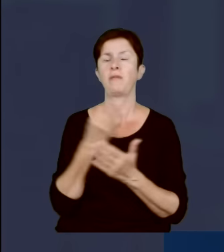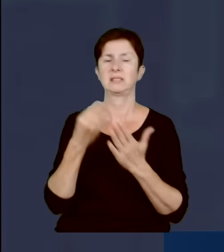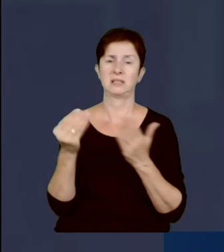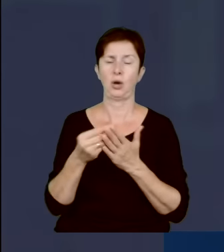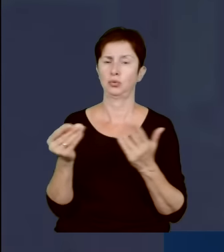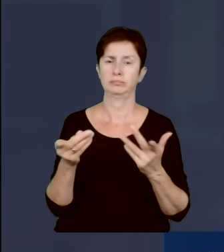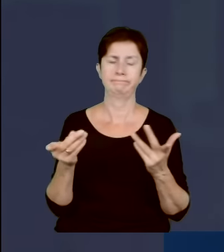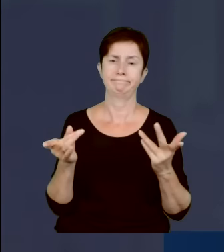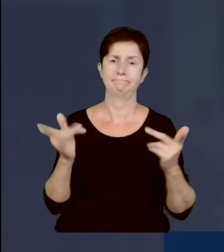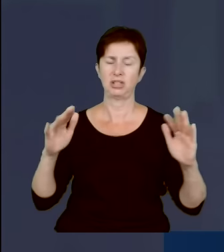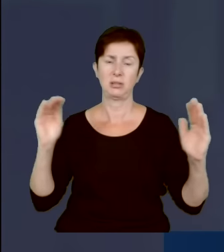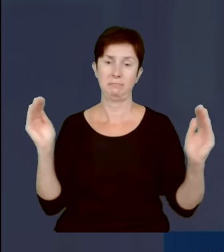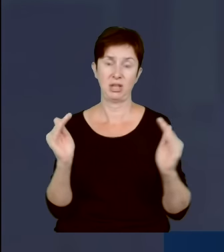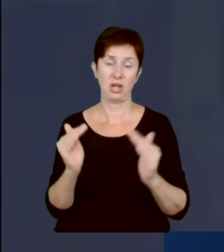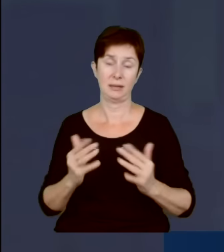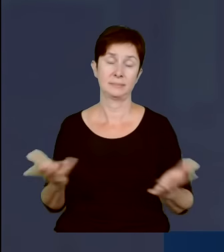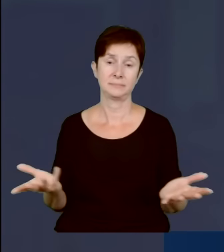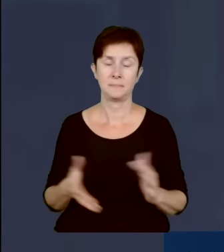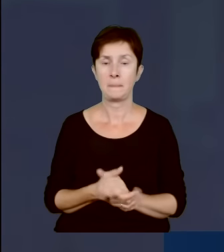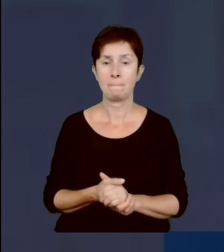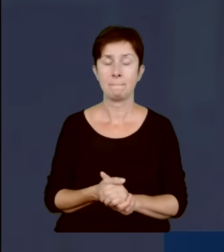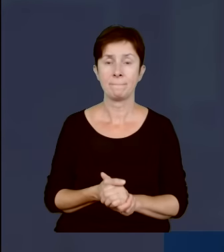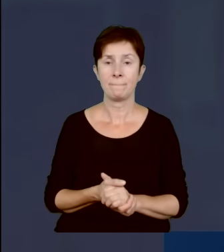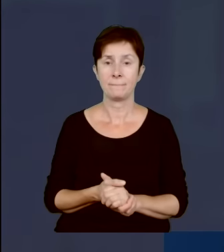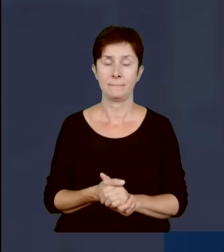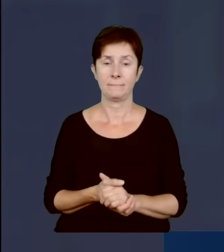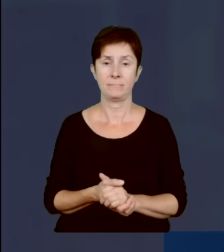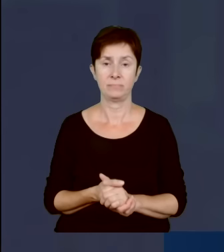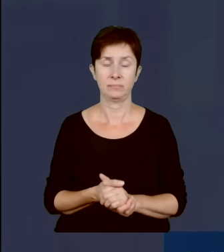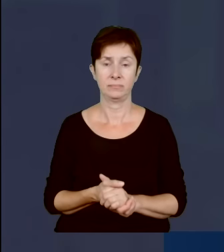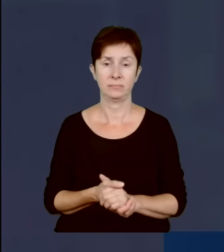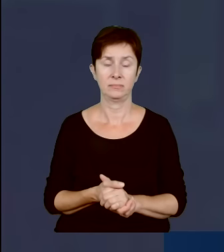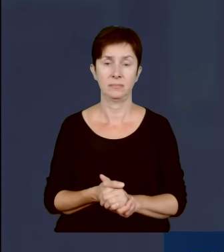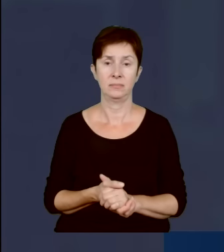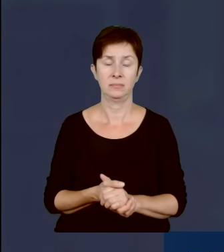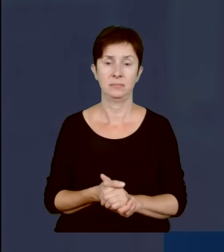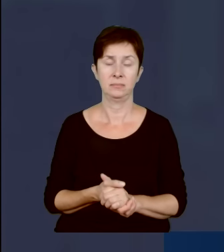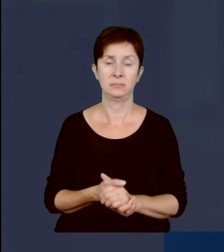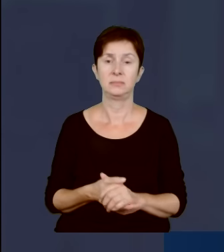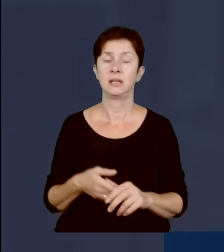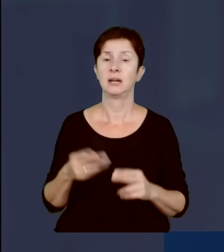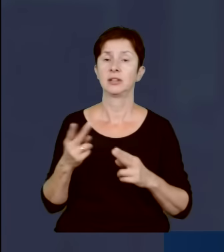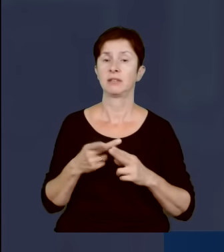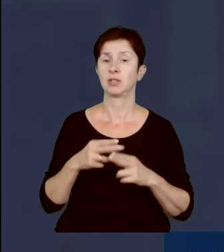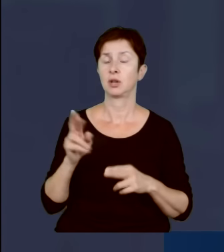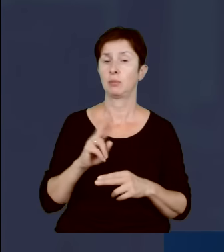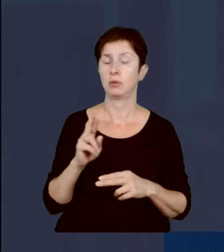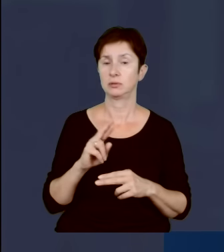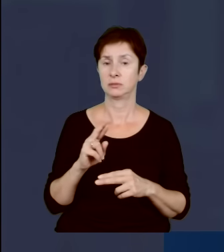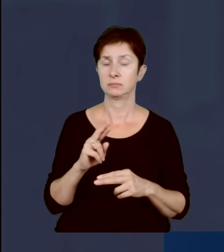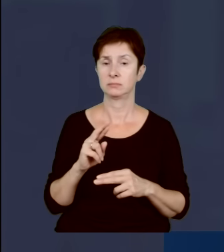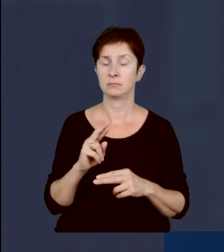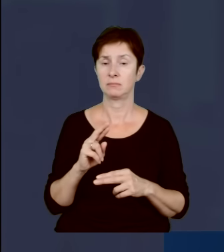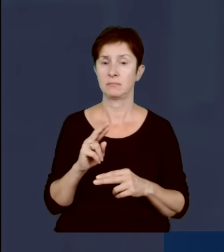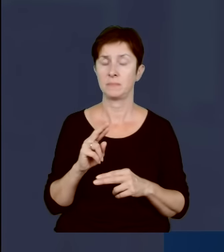wojska, gdyż proszę też zwrócić uwagę, że w odpowiedzi przedstawionej przez Telewizję Republika szefa sztabu generalnego